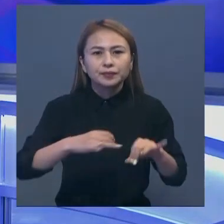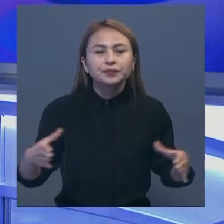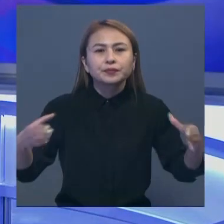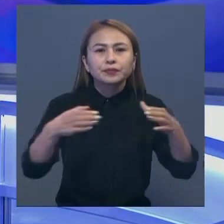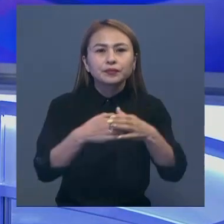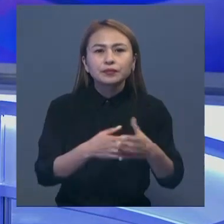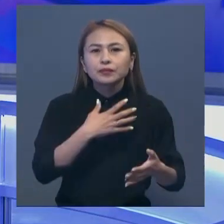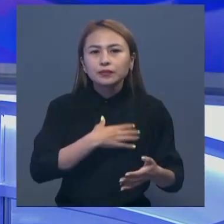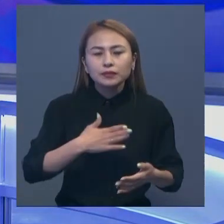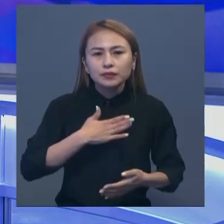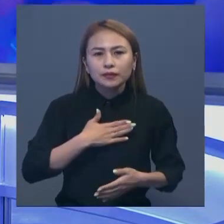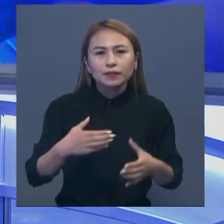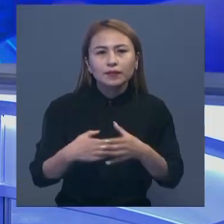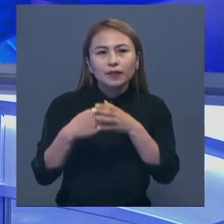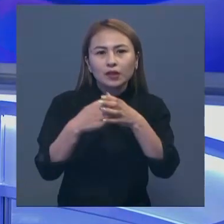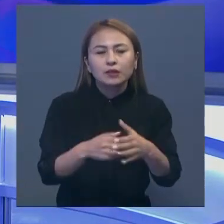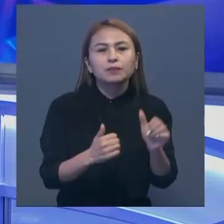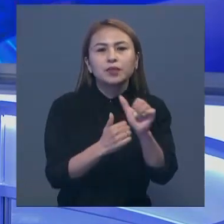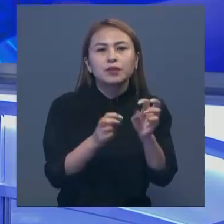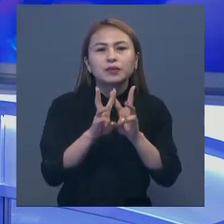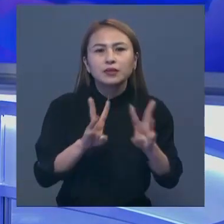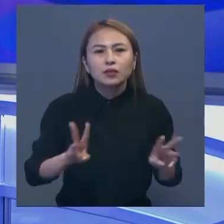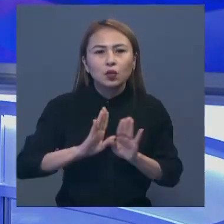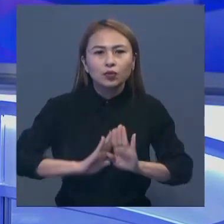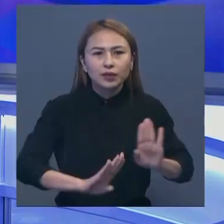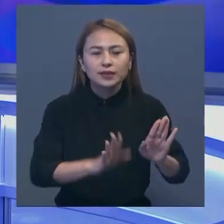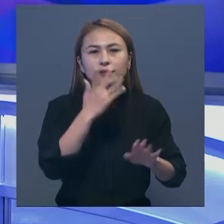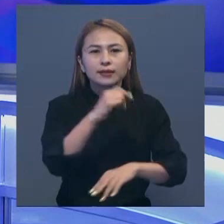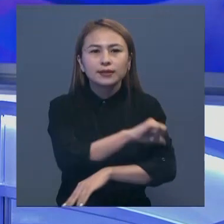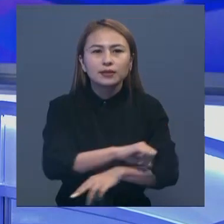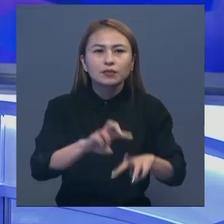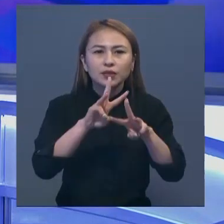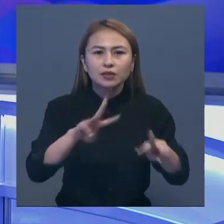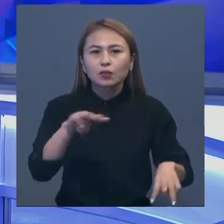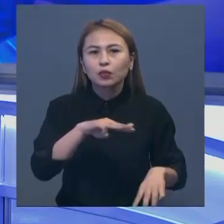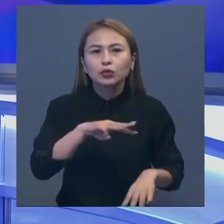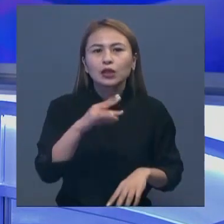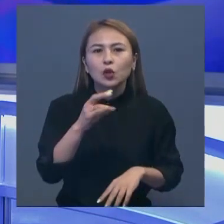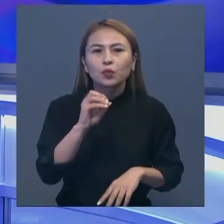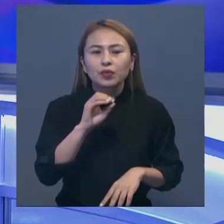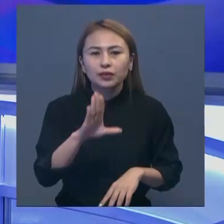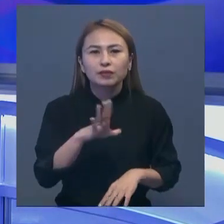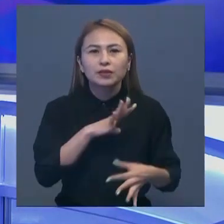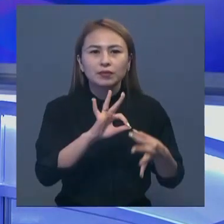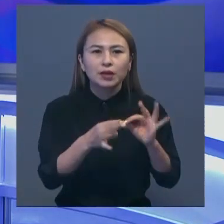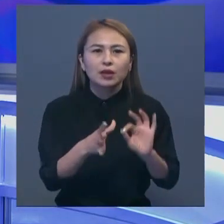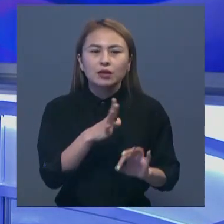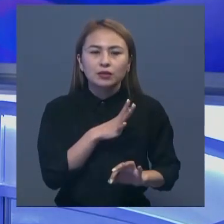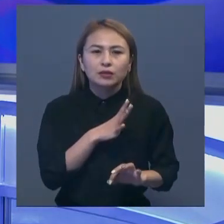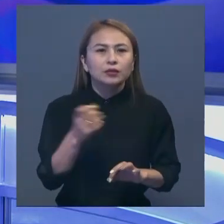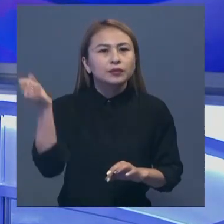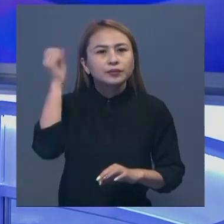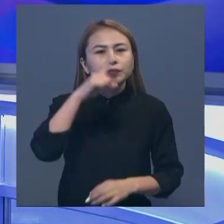талқыланды. Бас қосуға біздің елдің делегациясын премьер-министердің орынбасары, сұртқыстер-министера мұқтар түлі өберді басап барды.